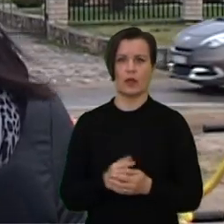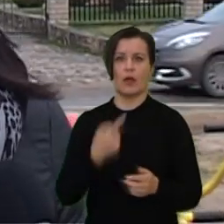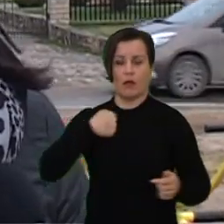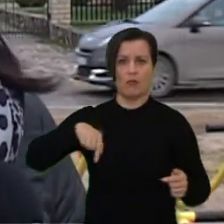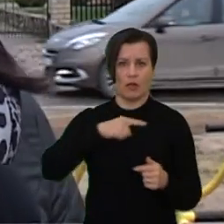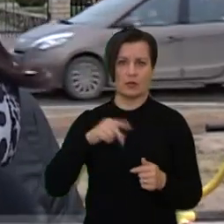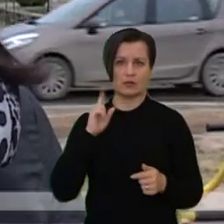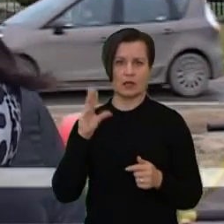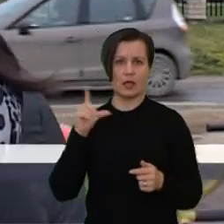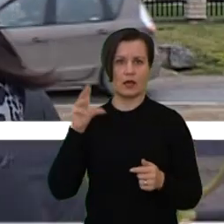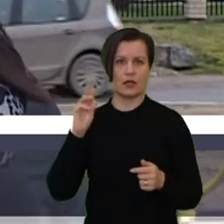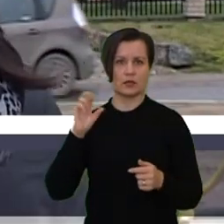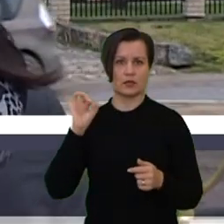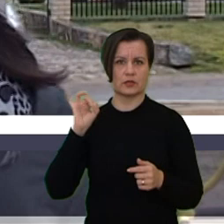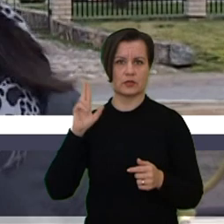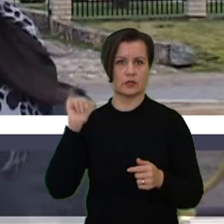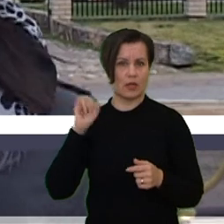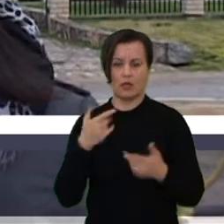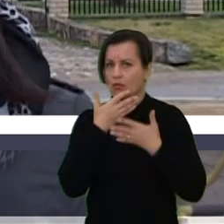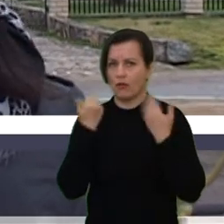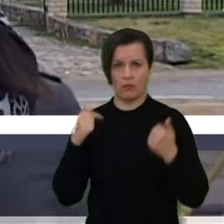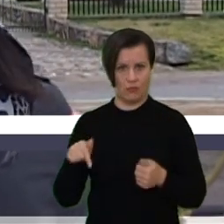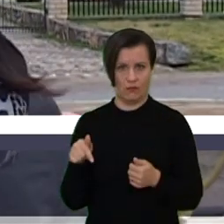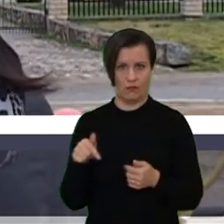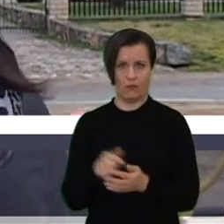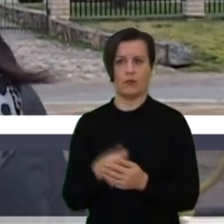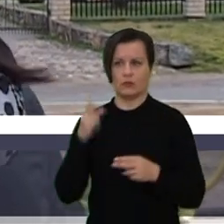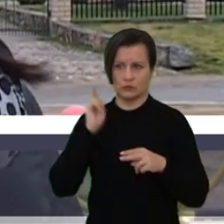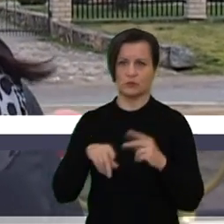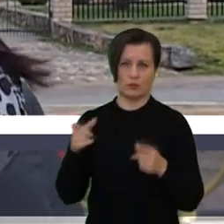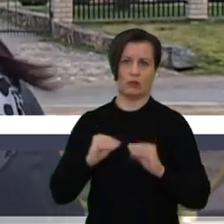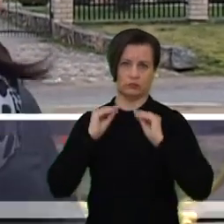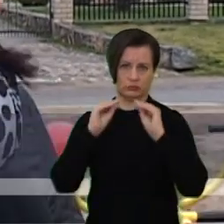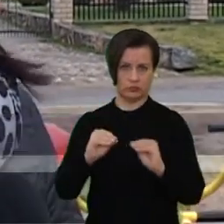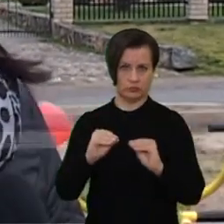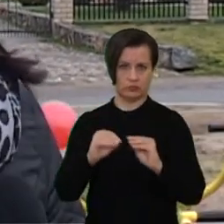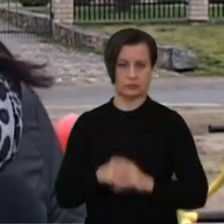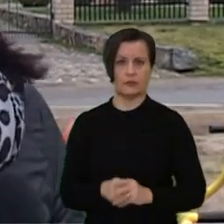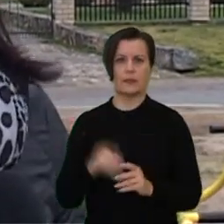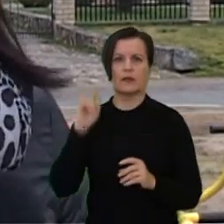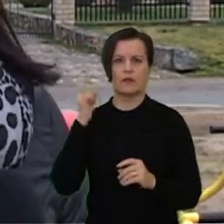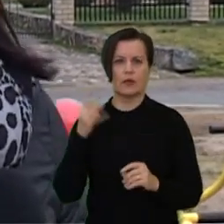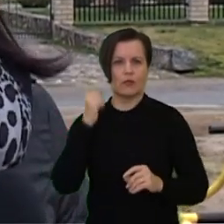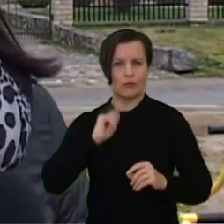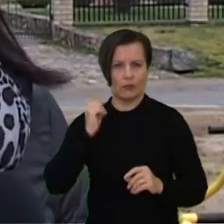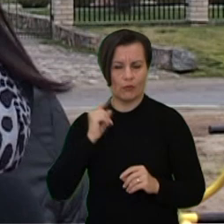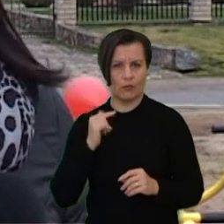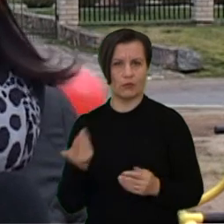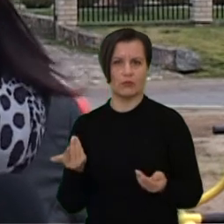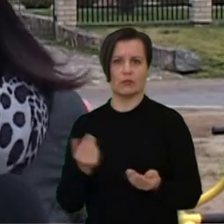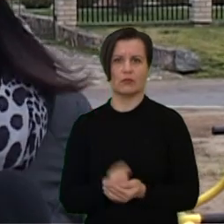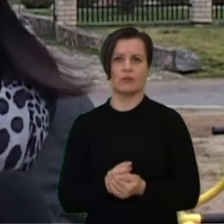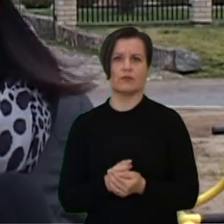keliariškėse neturėjom tokią dalyką, tai ir nusprendėm jį pasidaryti. Ir vaikų poreikis buvo labai